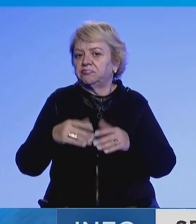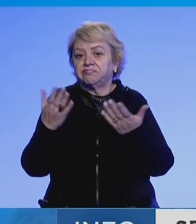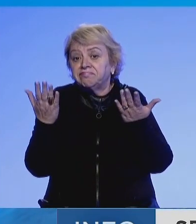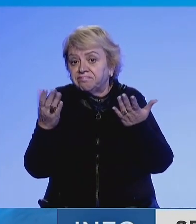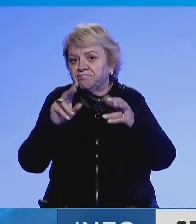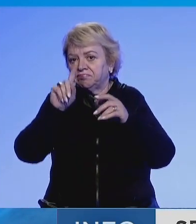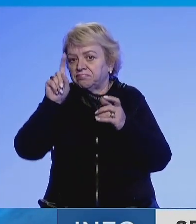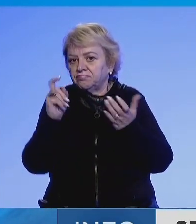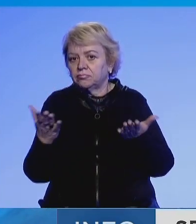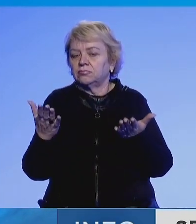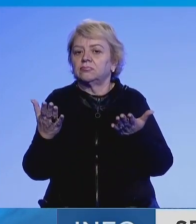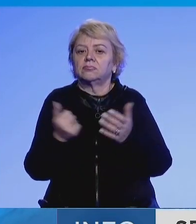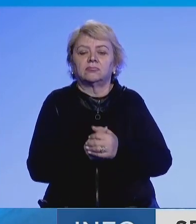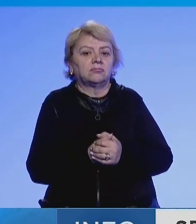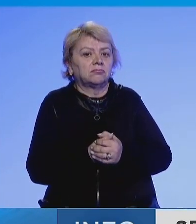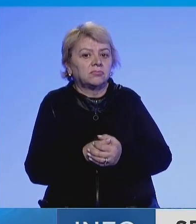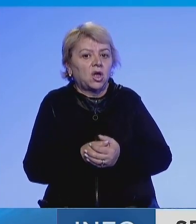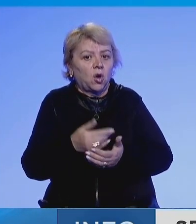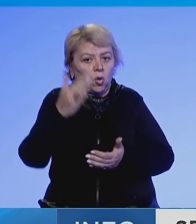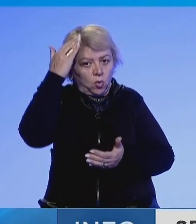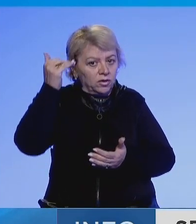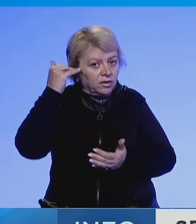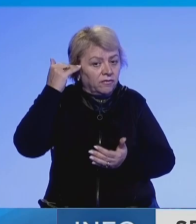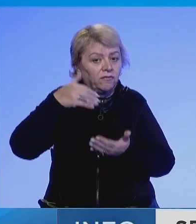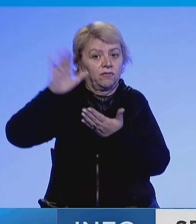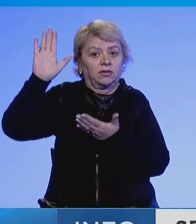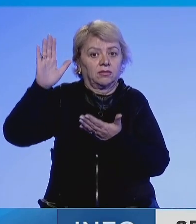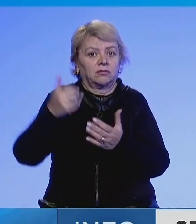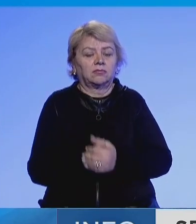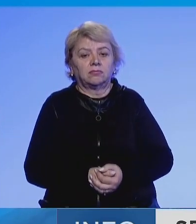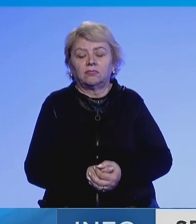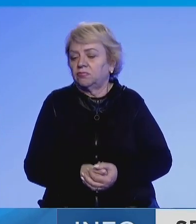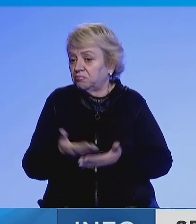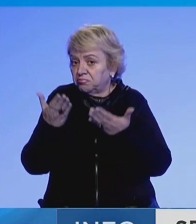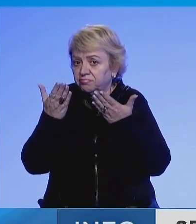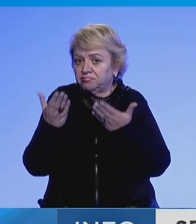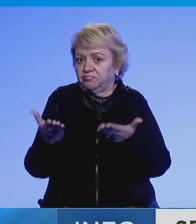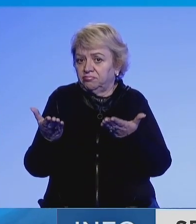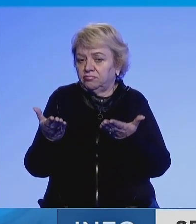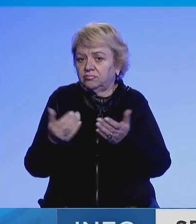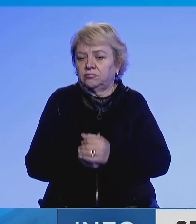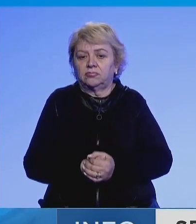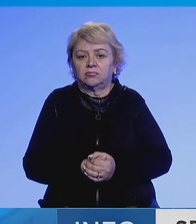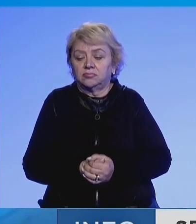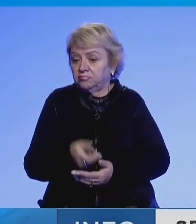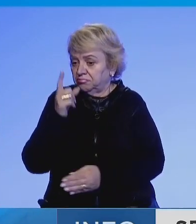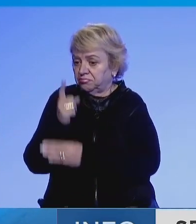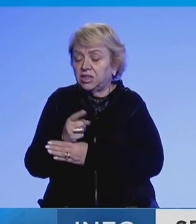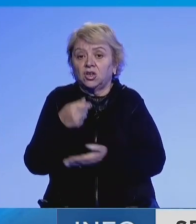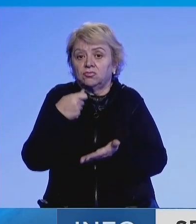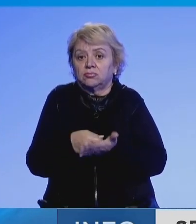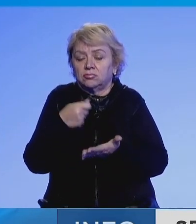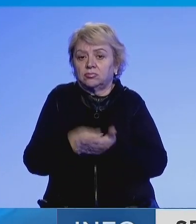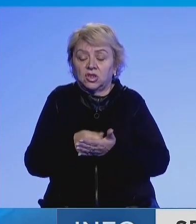në kinë, në kubë, këret verit, këshin mujt me arshtu. Për ndryshe, me i përcaktu qmimeve të